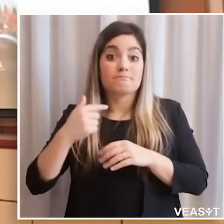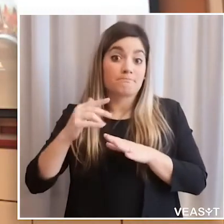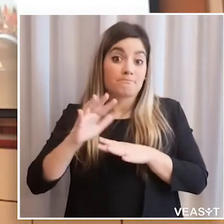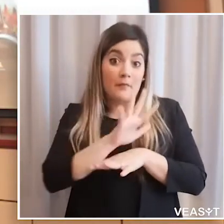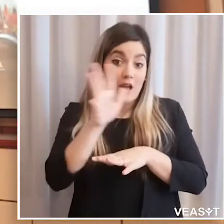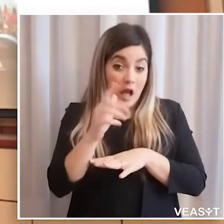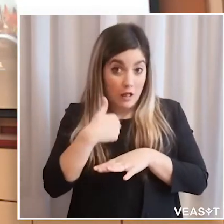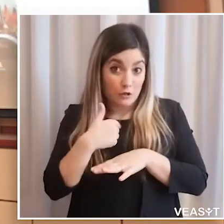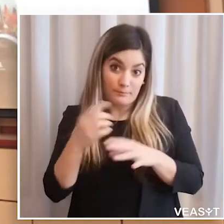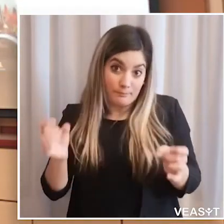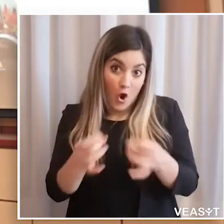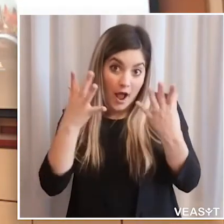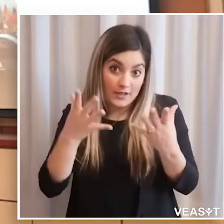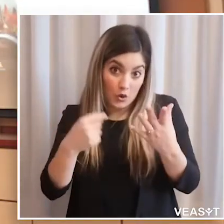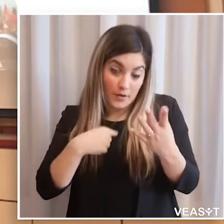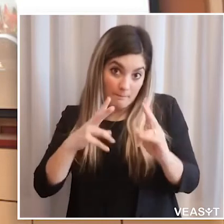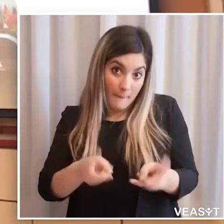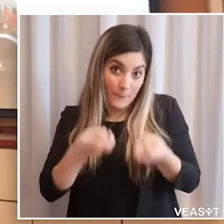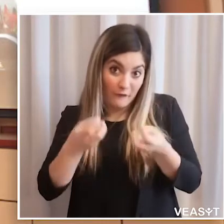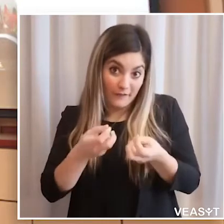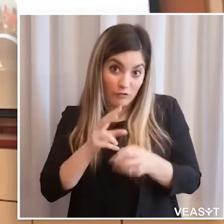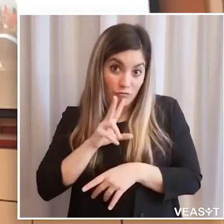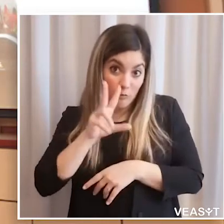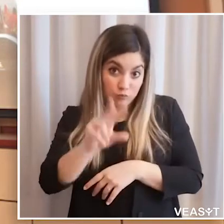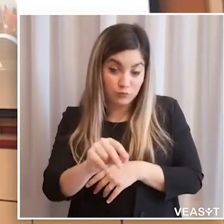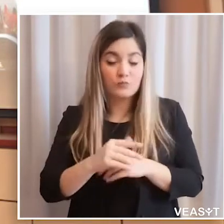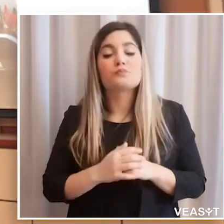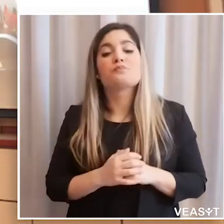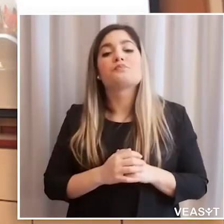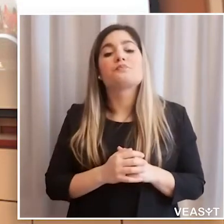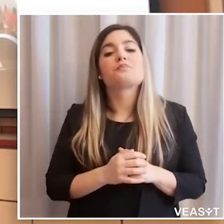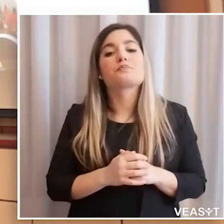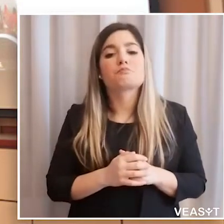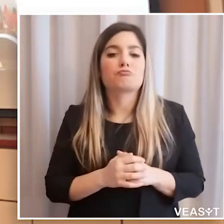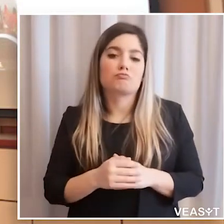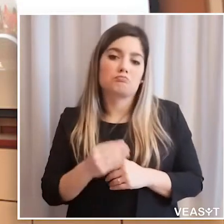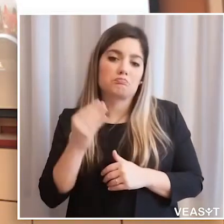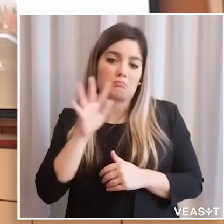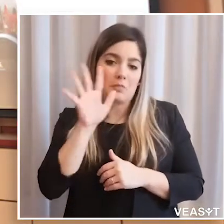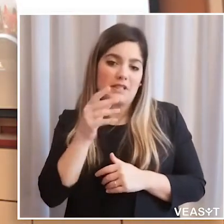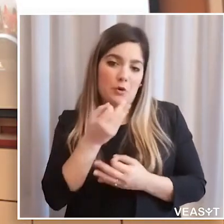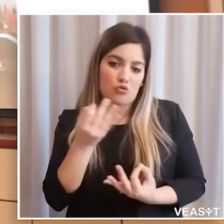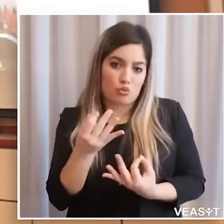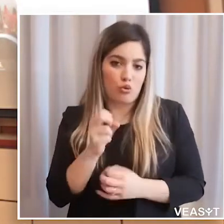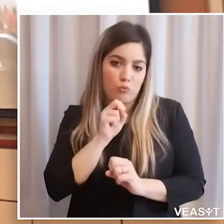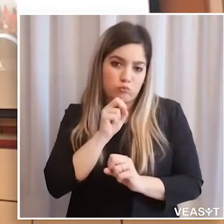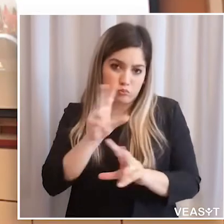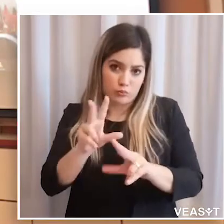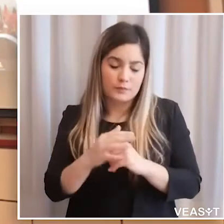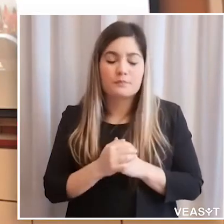ospedale di comunità di Valleggio sul Mincio. Poi un paio di cose che, visto che ho l'occasione di poter